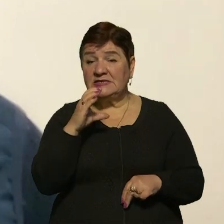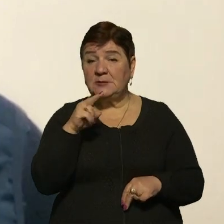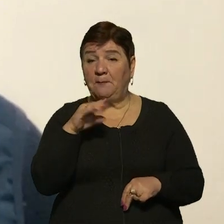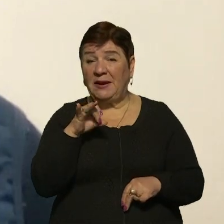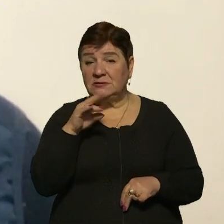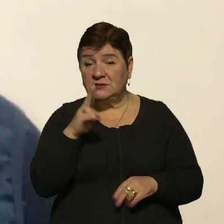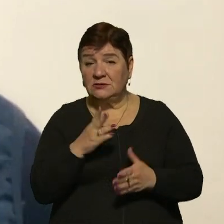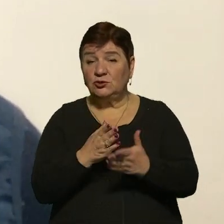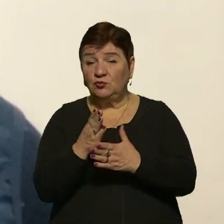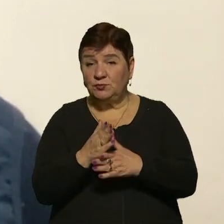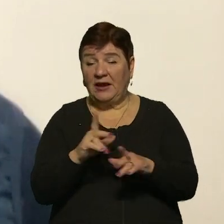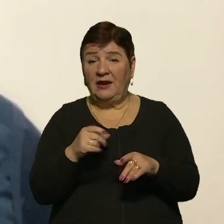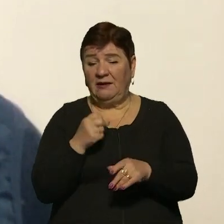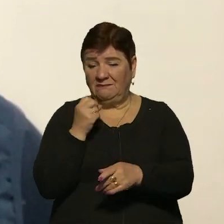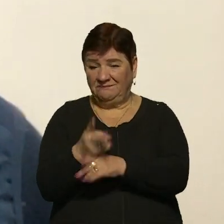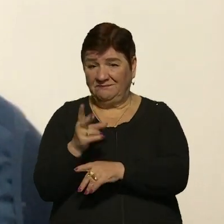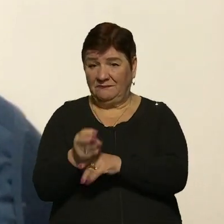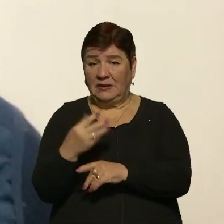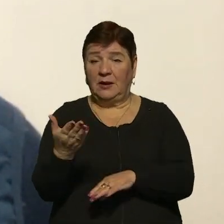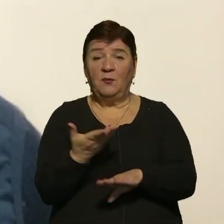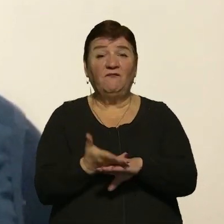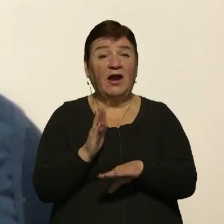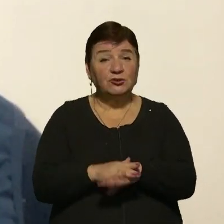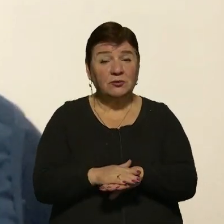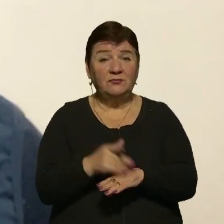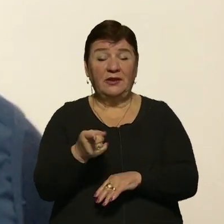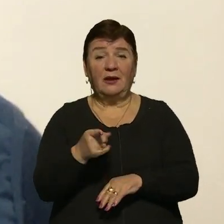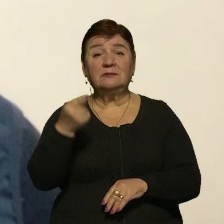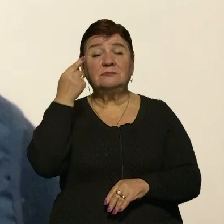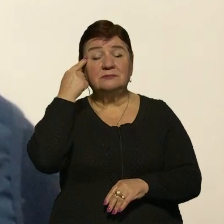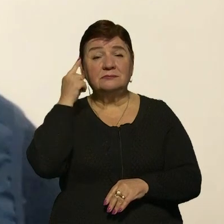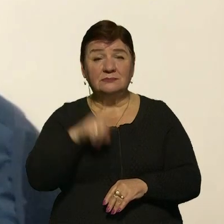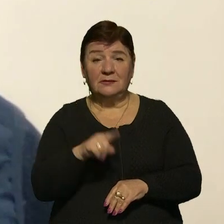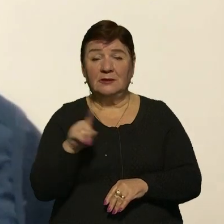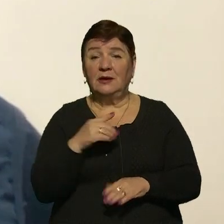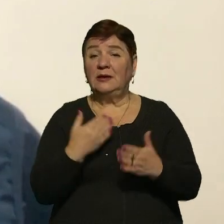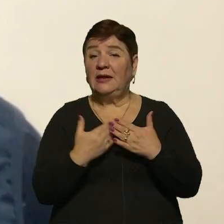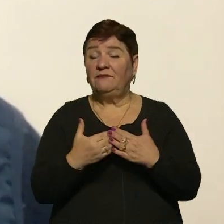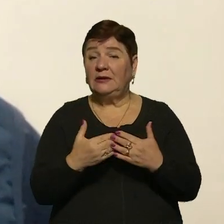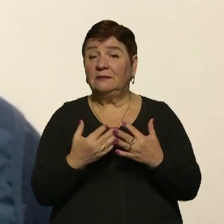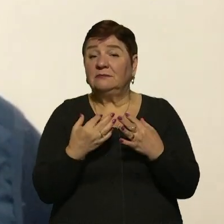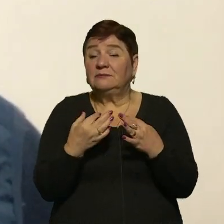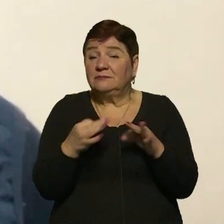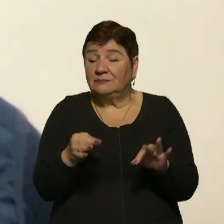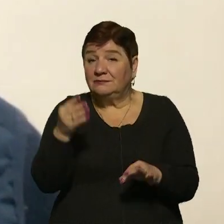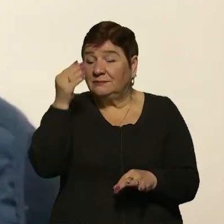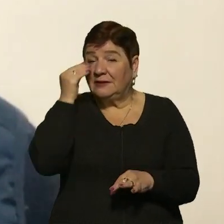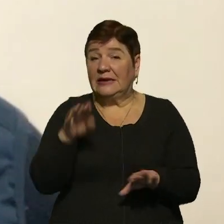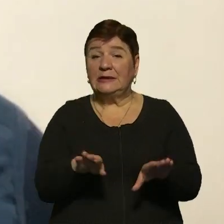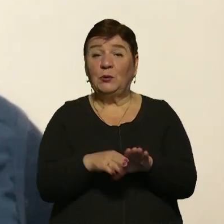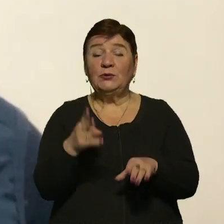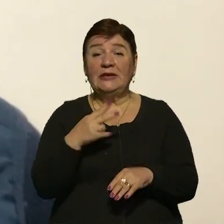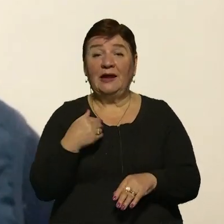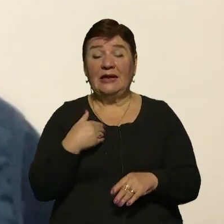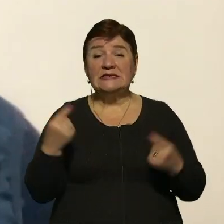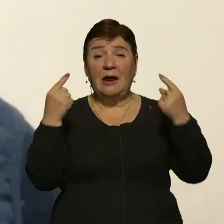намагатись давати їм вісіч, їм вже важко. І тому я впевнений, що навіть якщо припустити якусь таку для нас